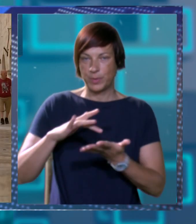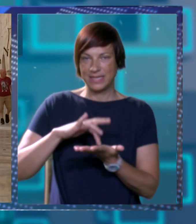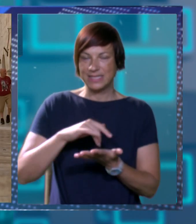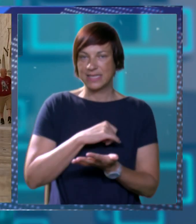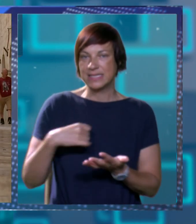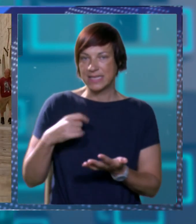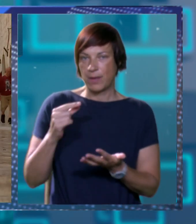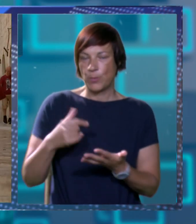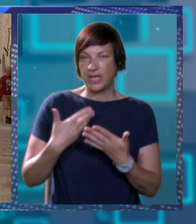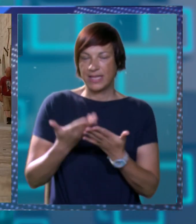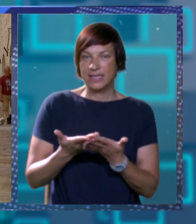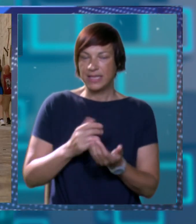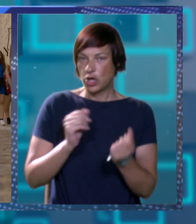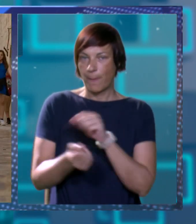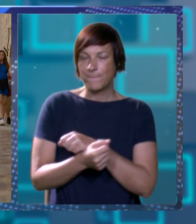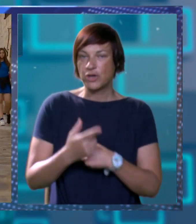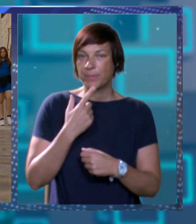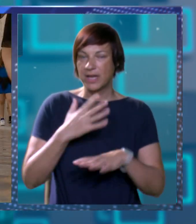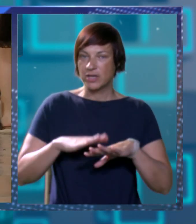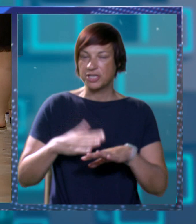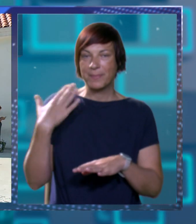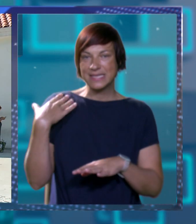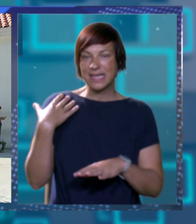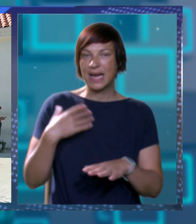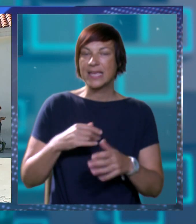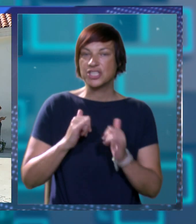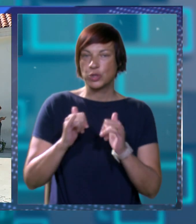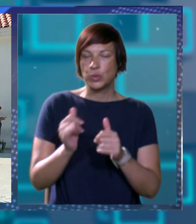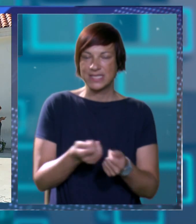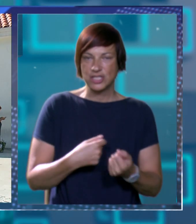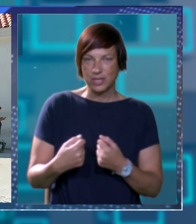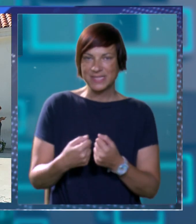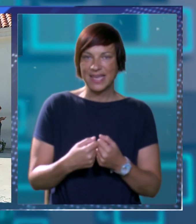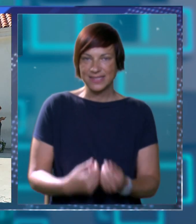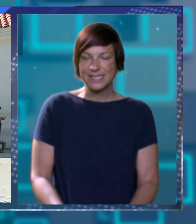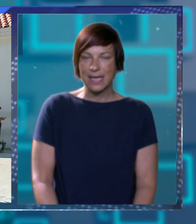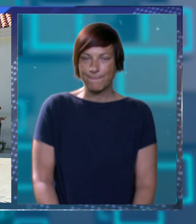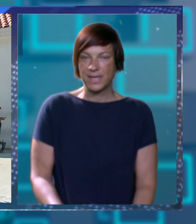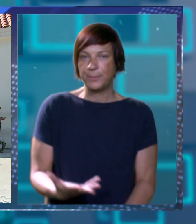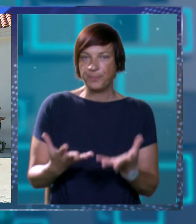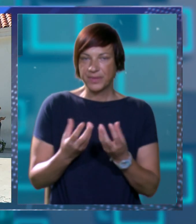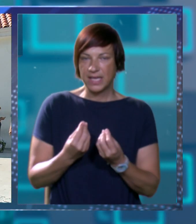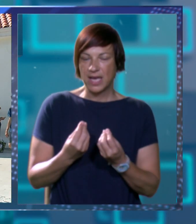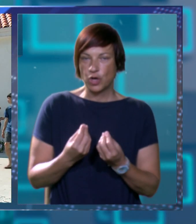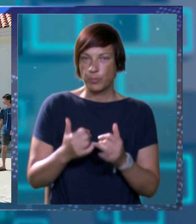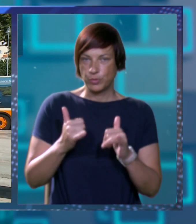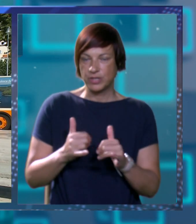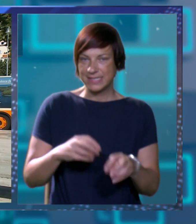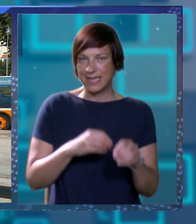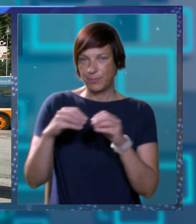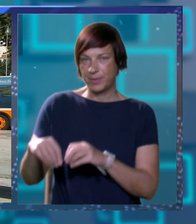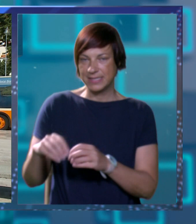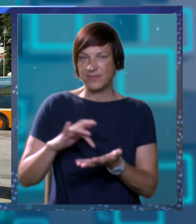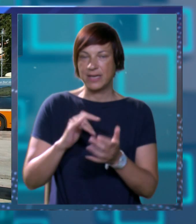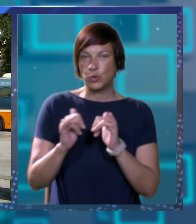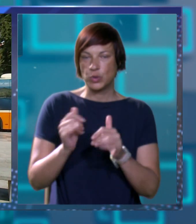destinacijom samo je dio ove svojevrsne reforme koja će pasti na leđa lokalnim turističkim zajednicama. Jako puno se toga sad prevaciva